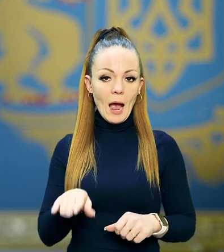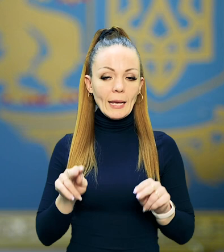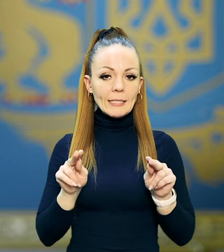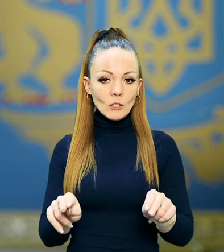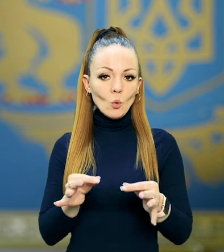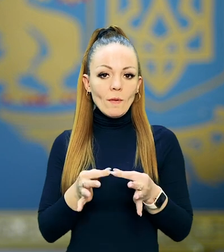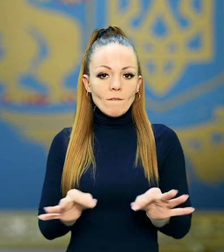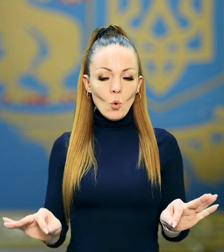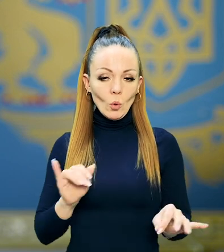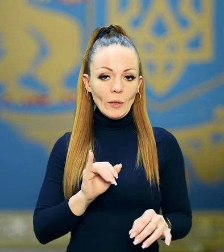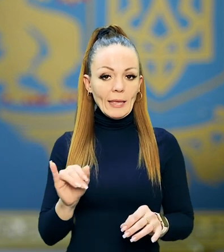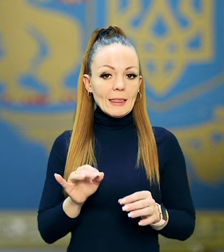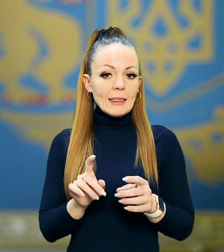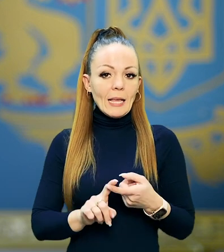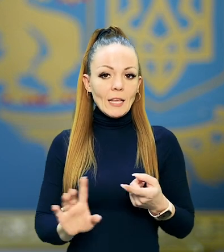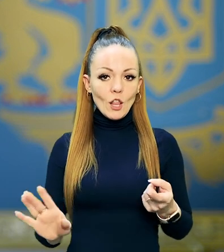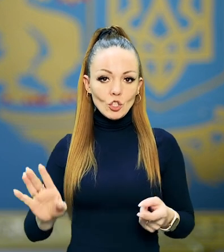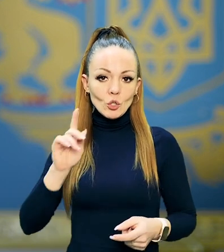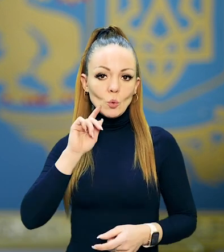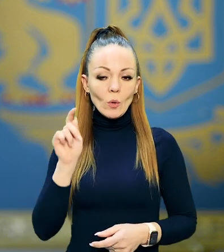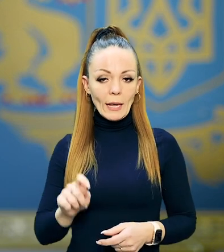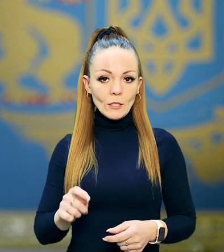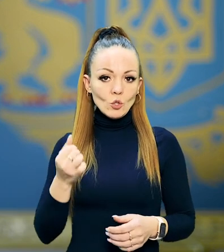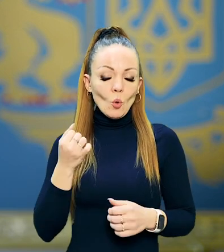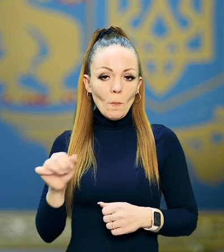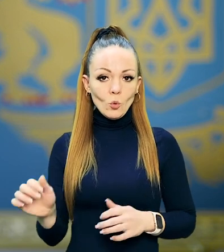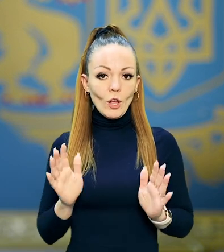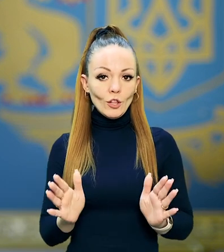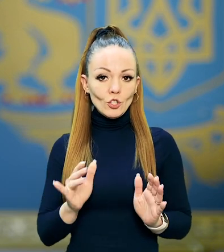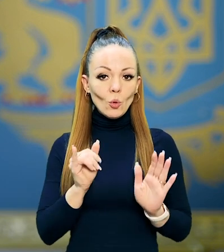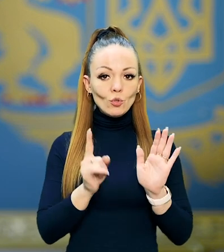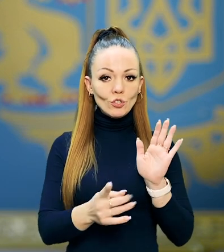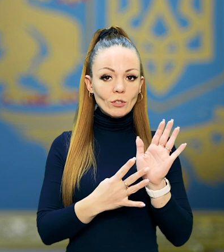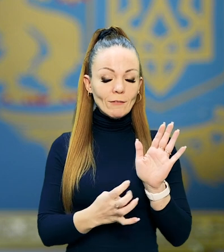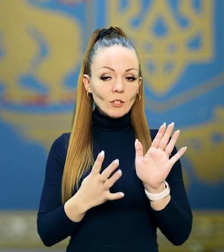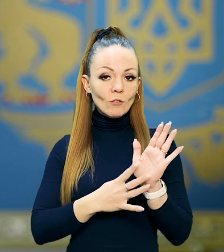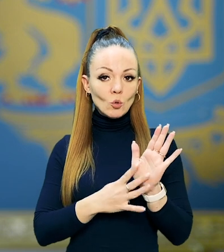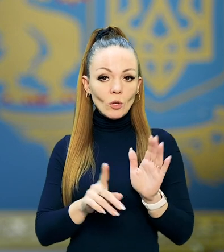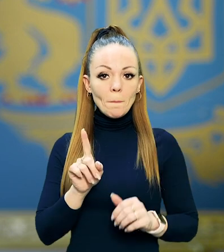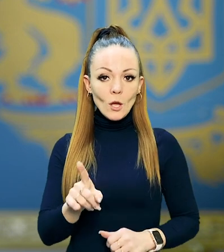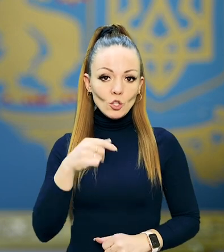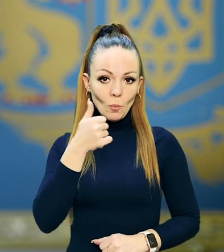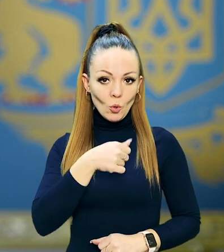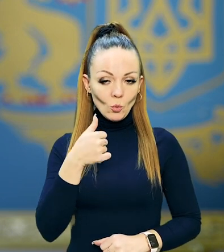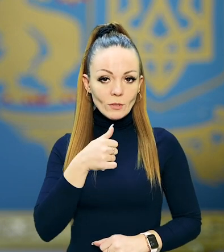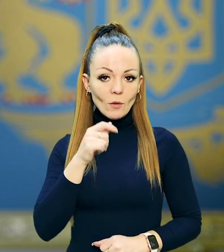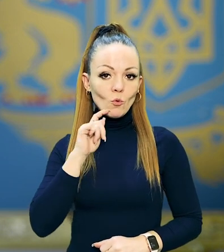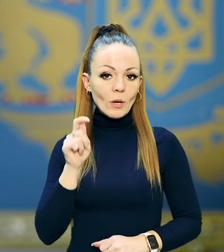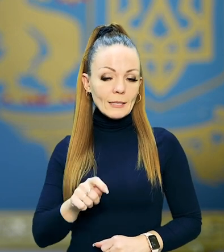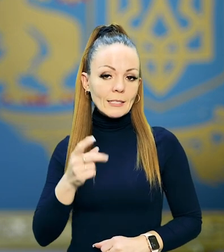істинну волю і незалежність Україна здобуде лише у 1991 році,